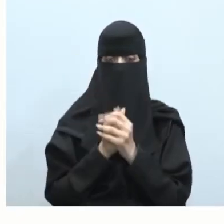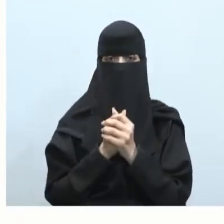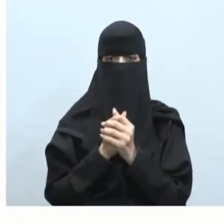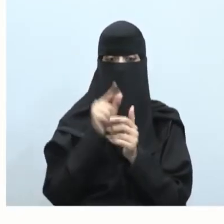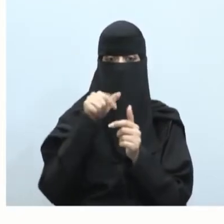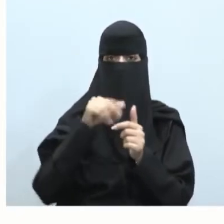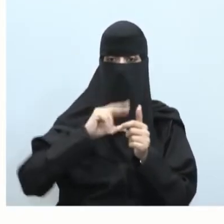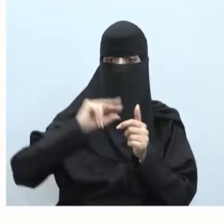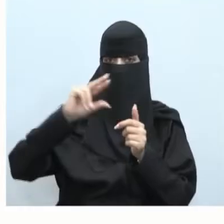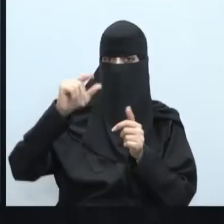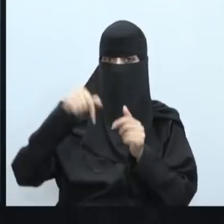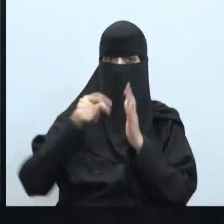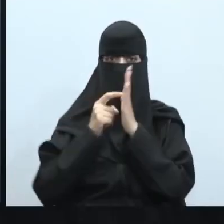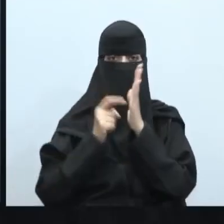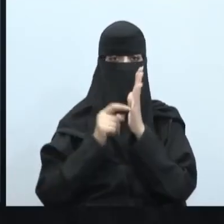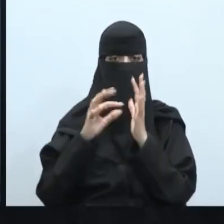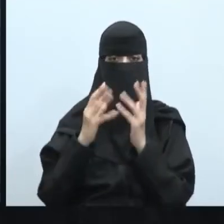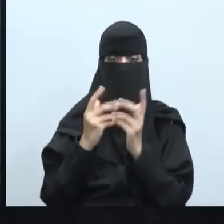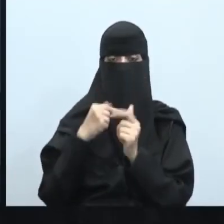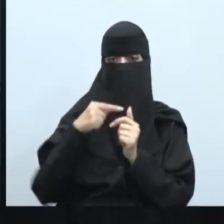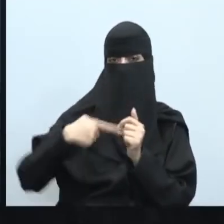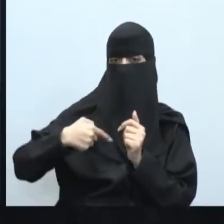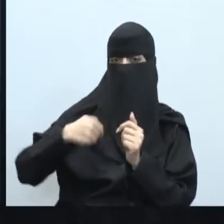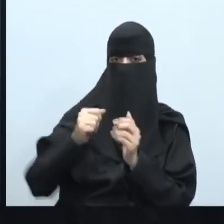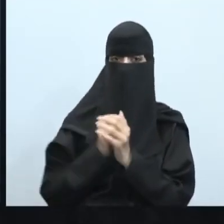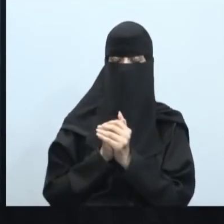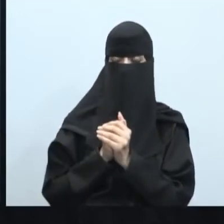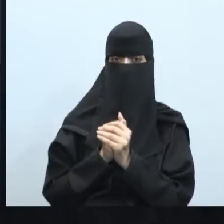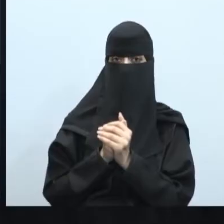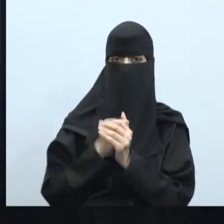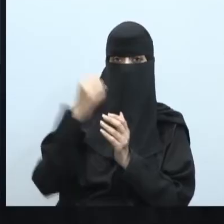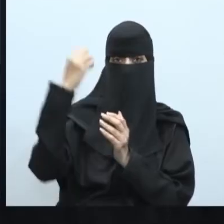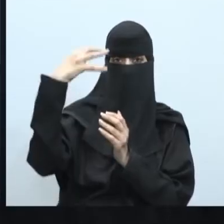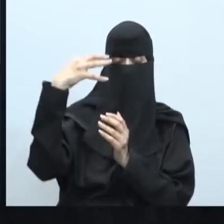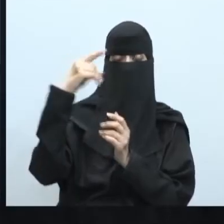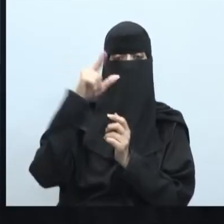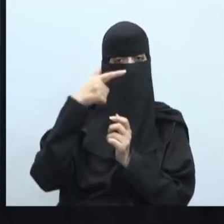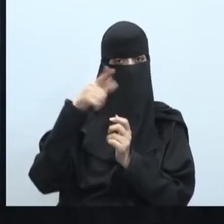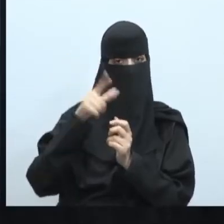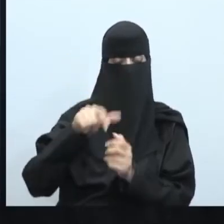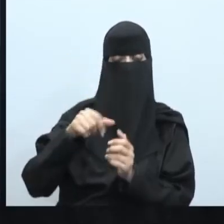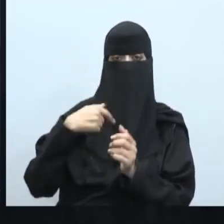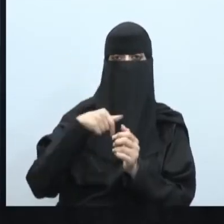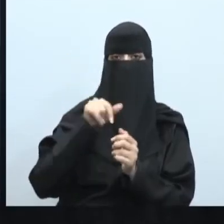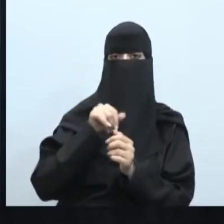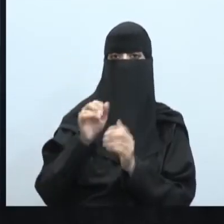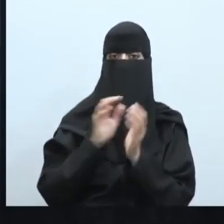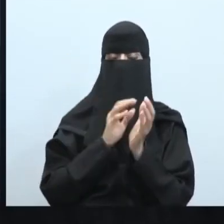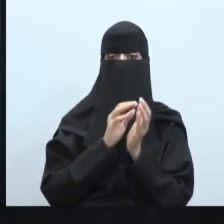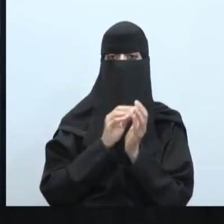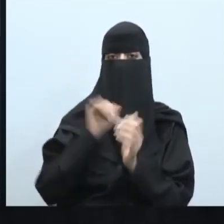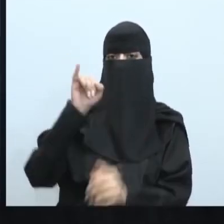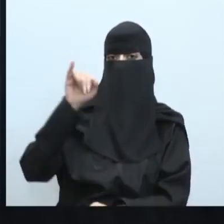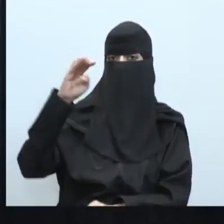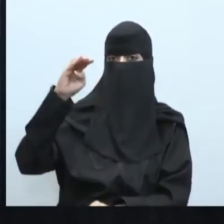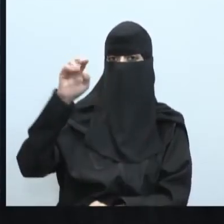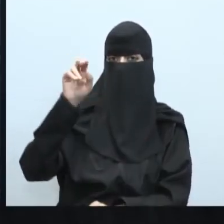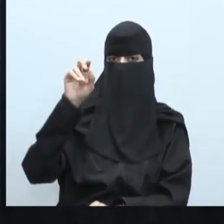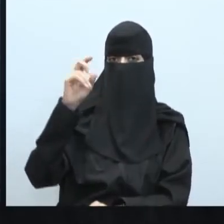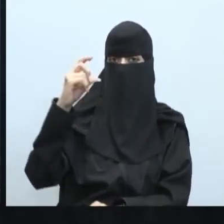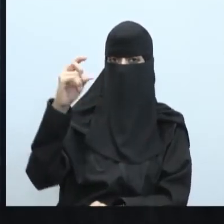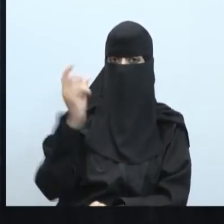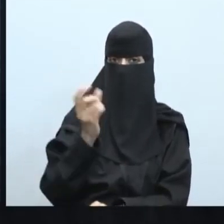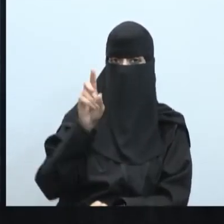التي يتبعها نظامنا الشمسي ما اسمها؟ ممتازين مجرات أو مجرات دربة تبانا لماذا